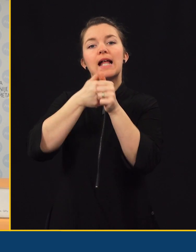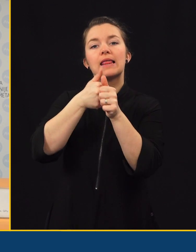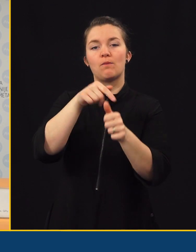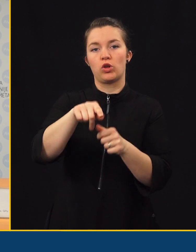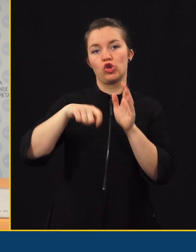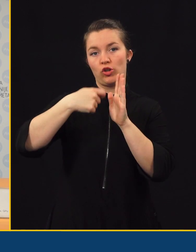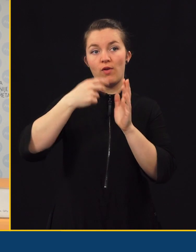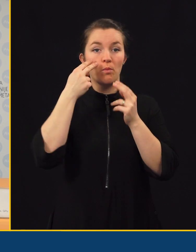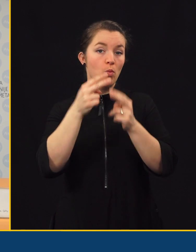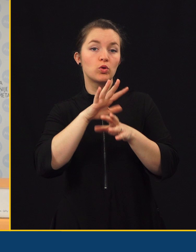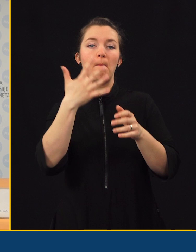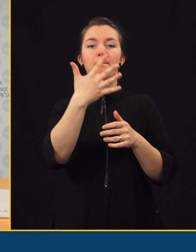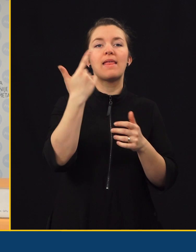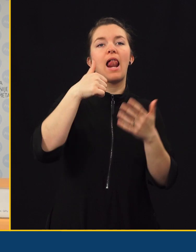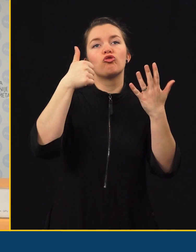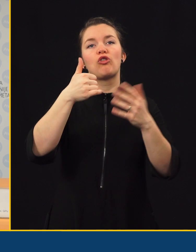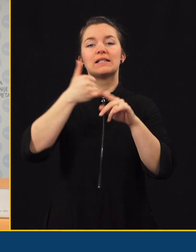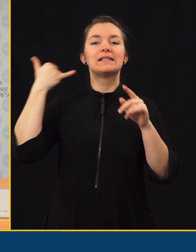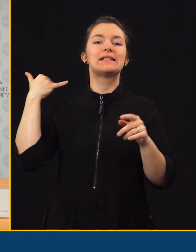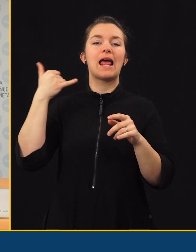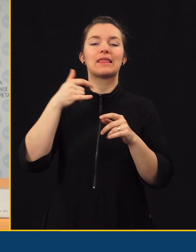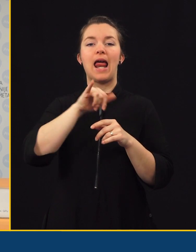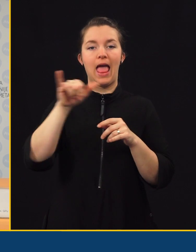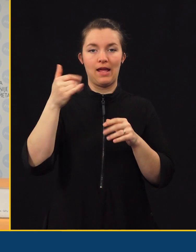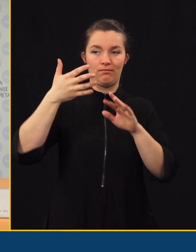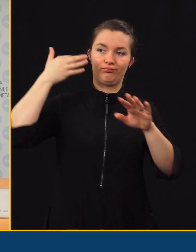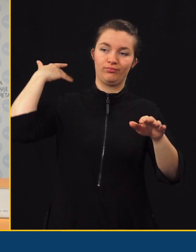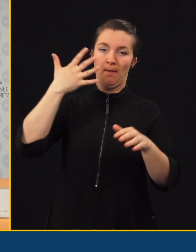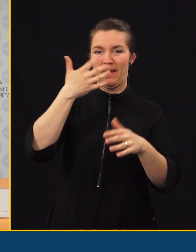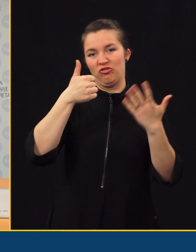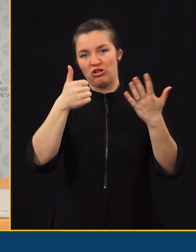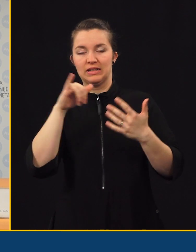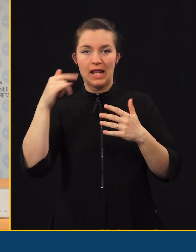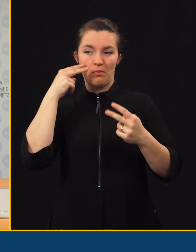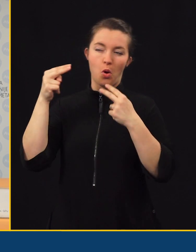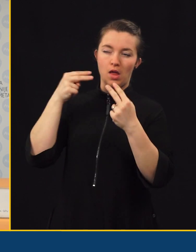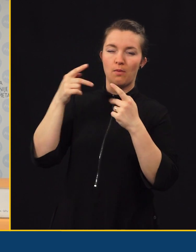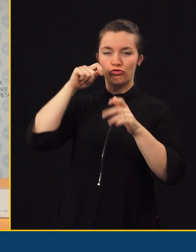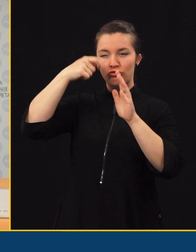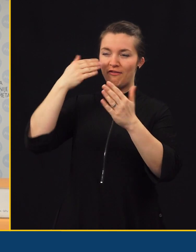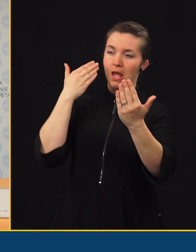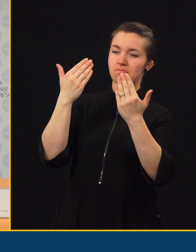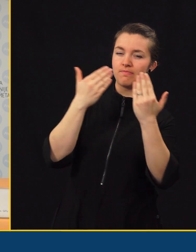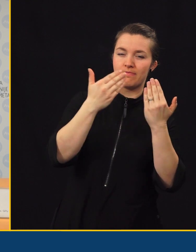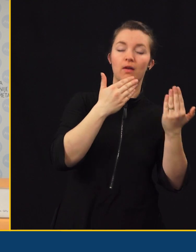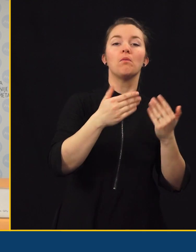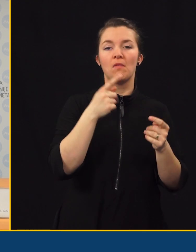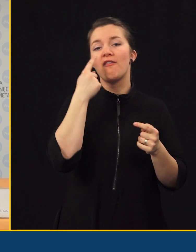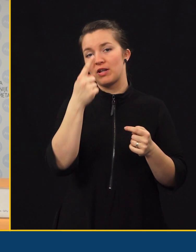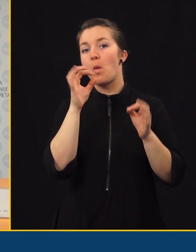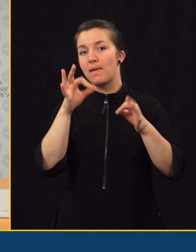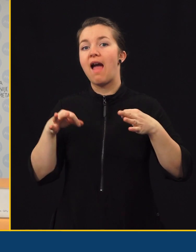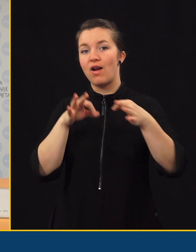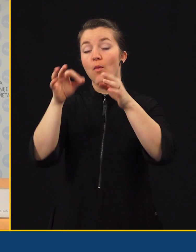te številki, če pogledamo vseh pet ali šest zadnjih let. In zato jaz vrščas govorim, da smo napravi poti.